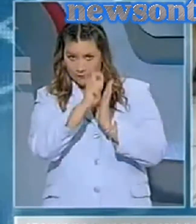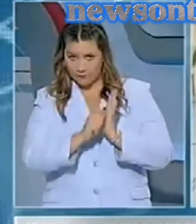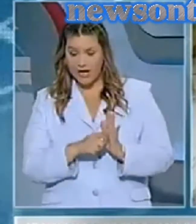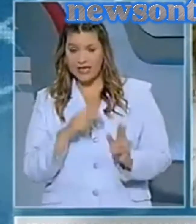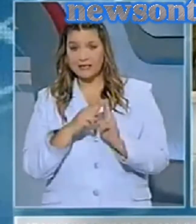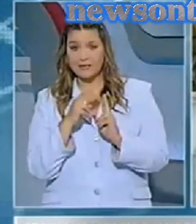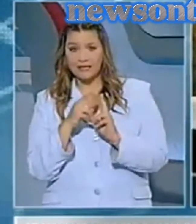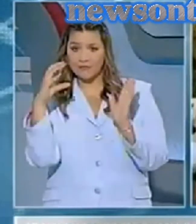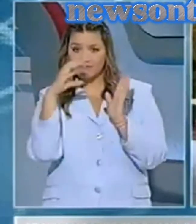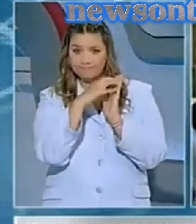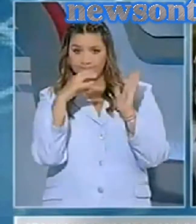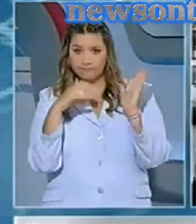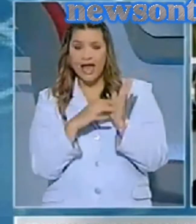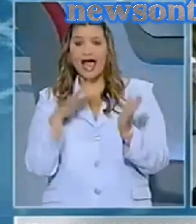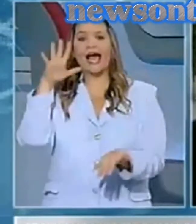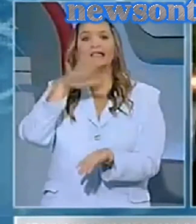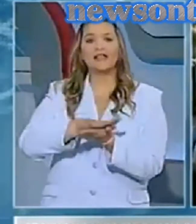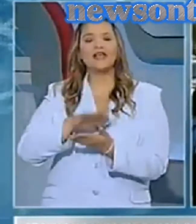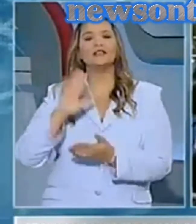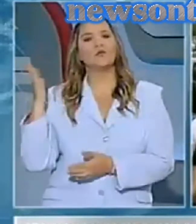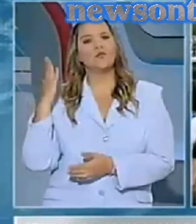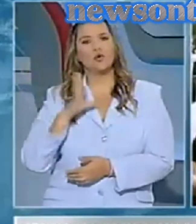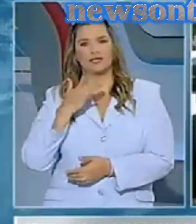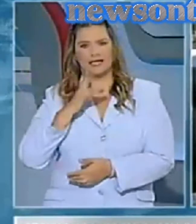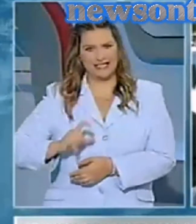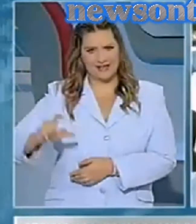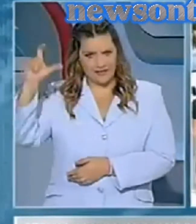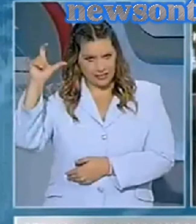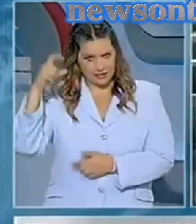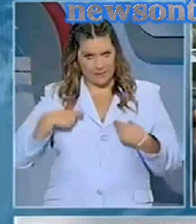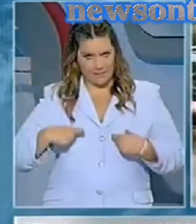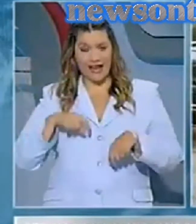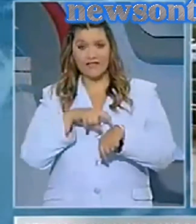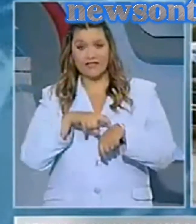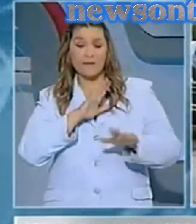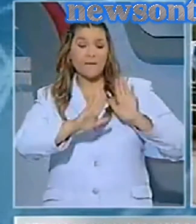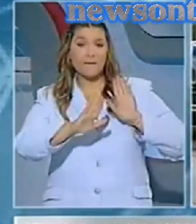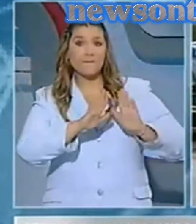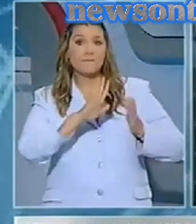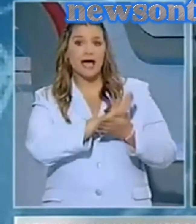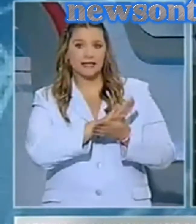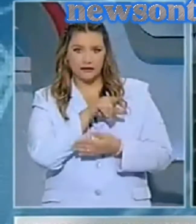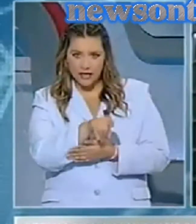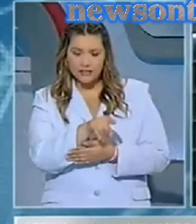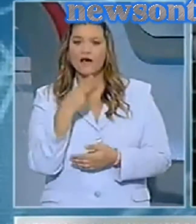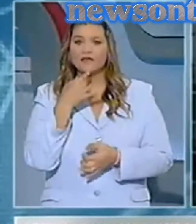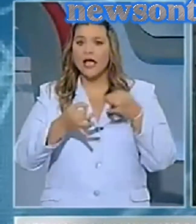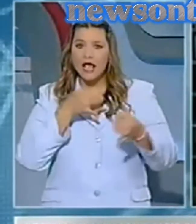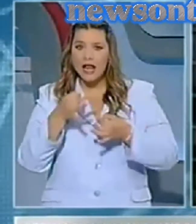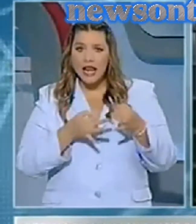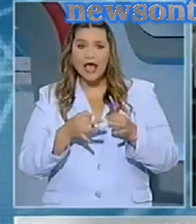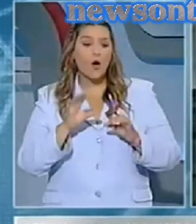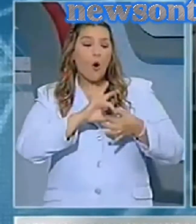περιλαμβάνονται σημαντικά αποσπάσματα από τις καταθέσεις των πρώην χρυσαυγητών, που τώρα είναι προστατευόμενοι μάρτυρες και σύμφωνα με τους οποίους